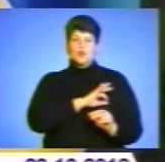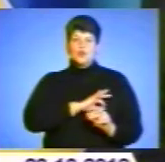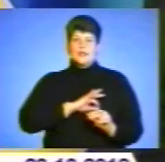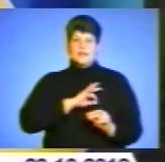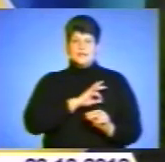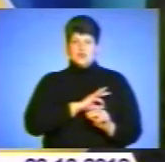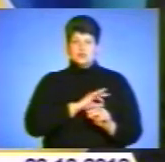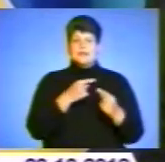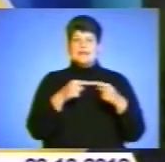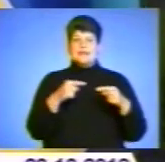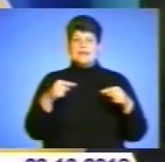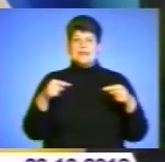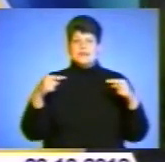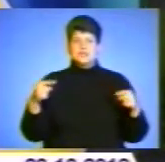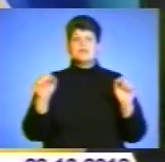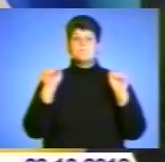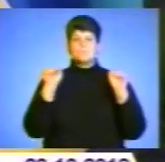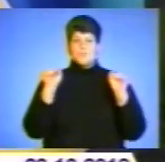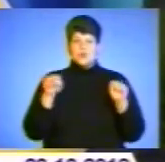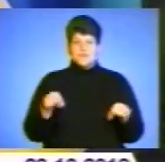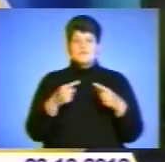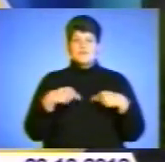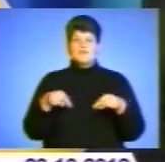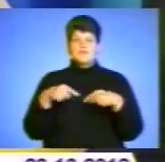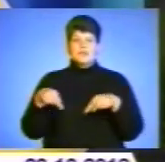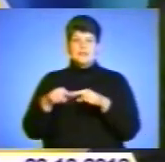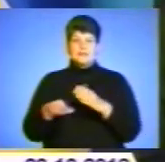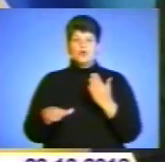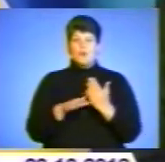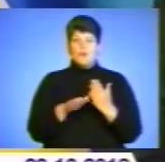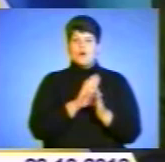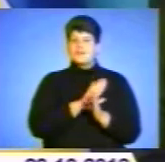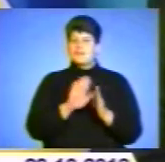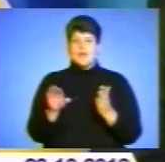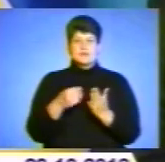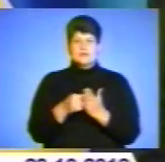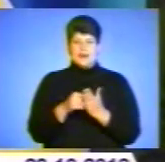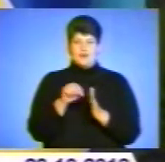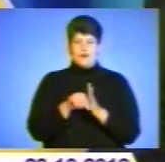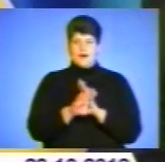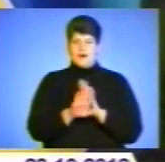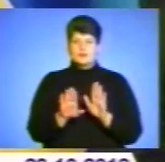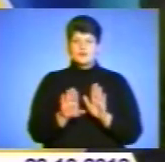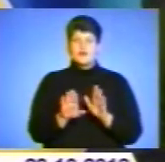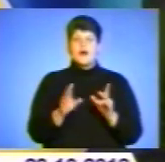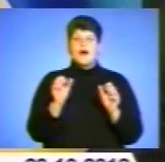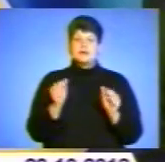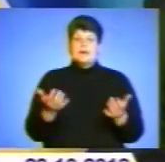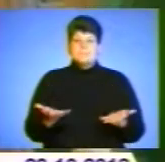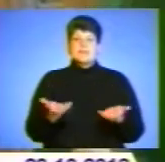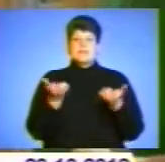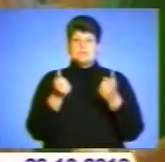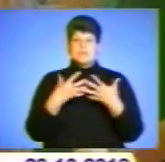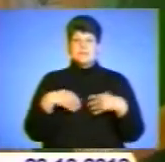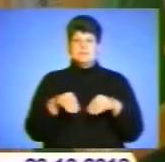та інші можливі види допомог нематеріального характеру для підтримки сім'ї.